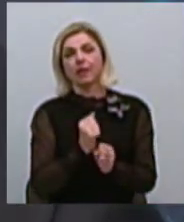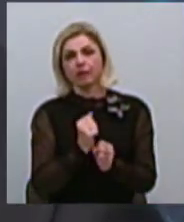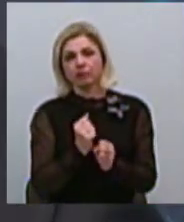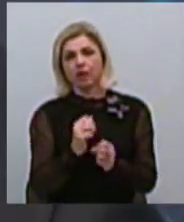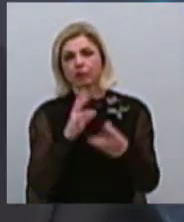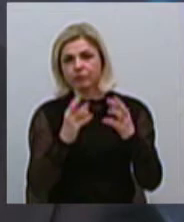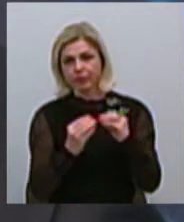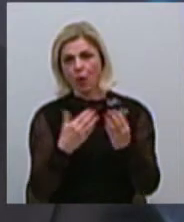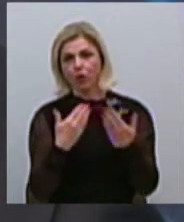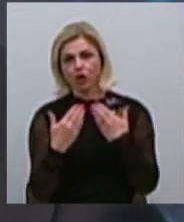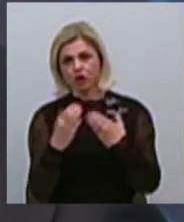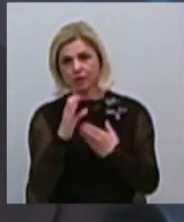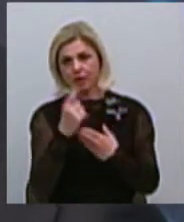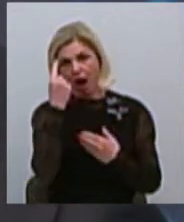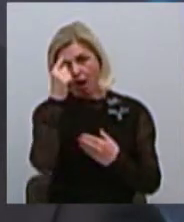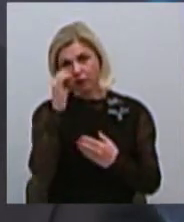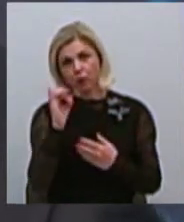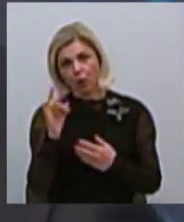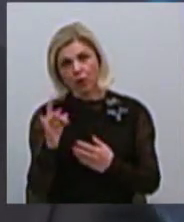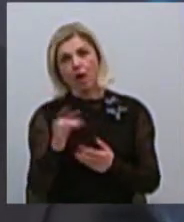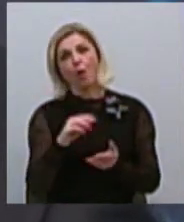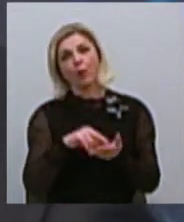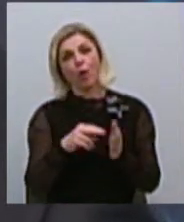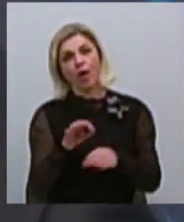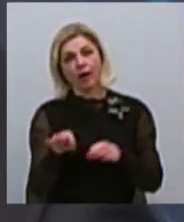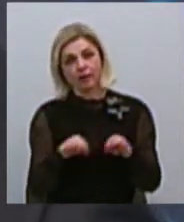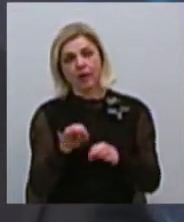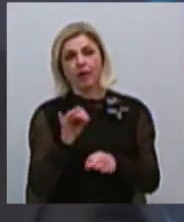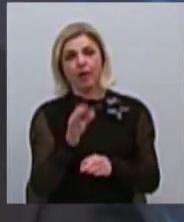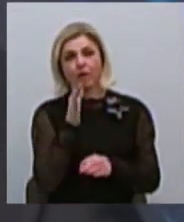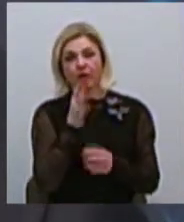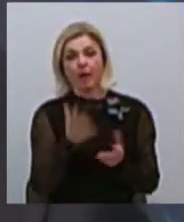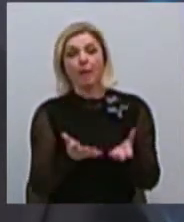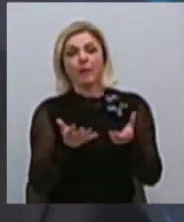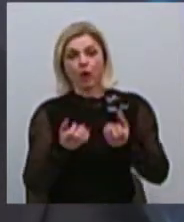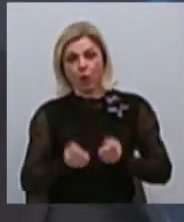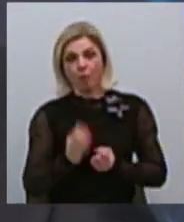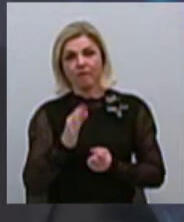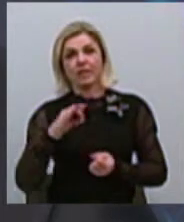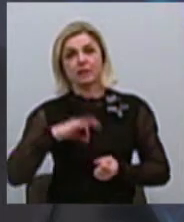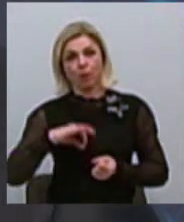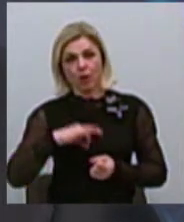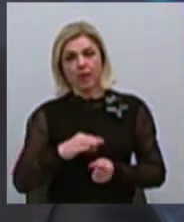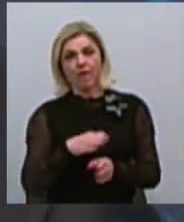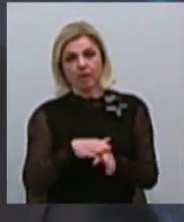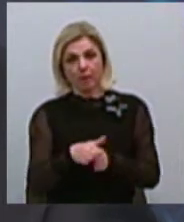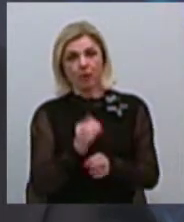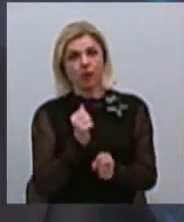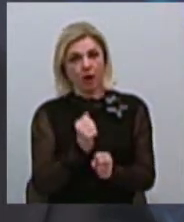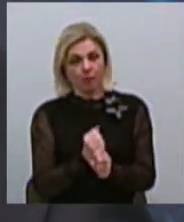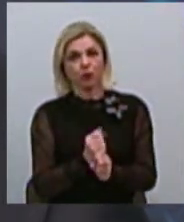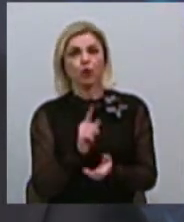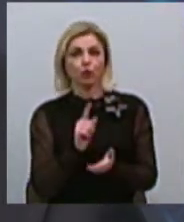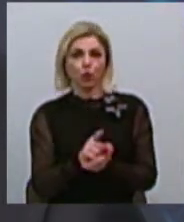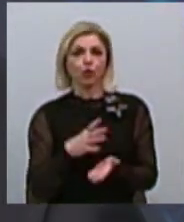відношення з автором проєкта і, відповідно, при прийомці, скажімо так, вже в експлуататію зробленої роботи, безусловно,